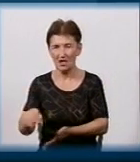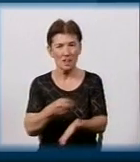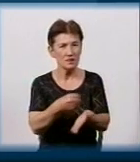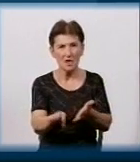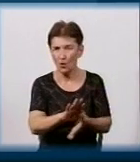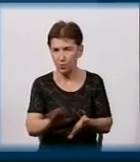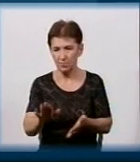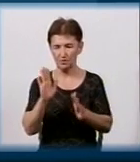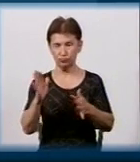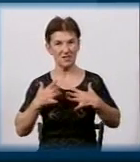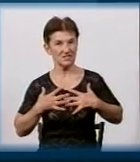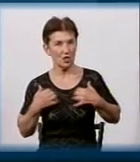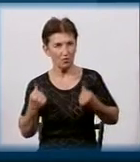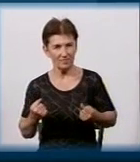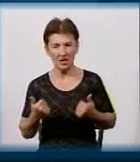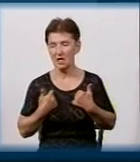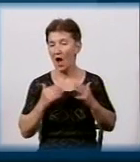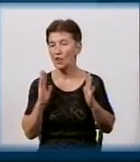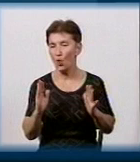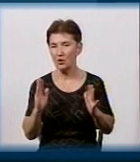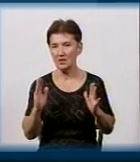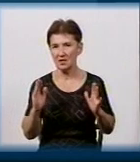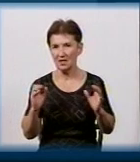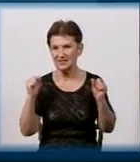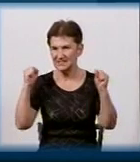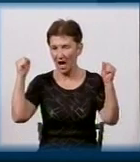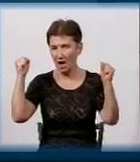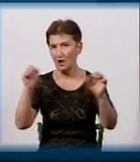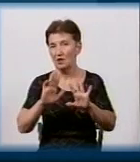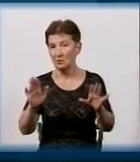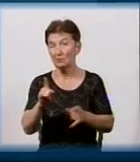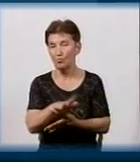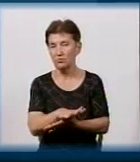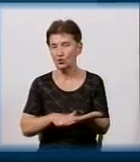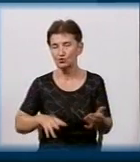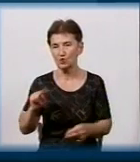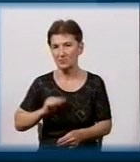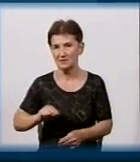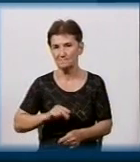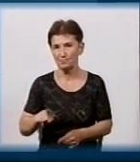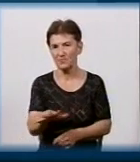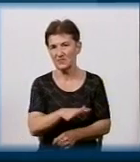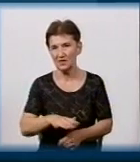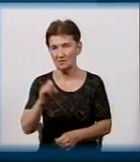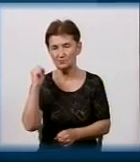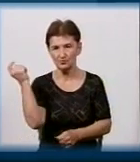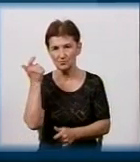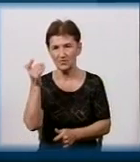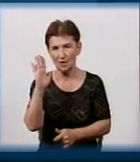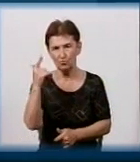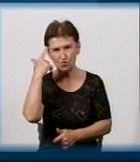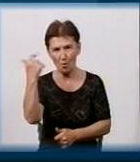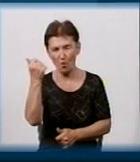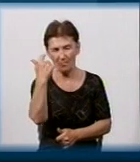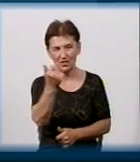буде здоровішою, я тільки за. Ми продовжуємо роботу в даному плані. Суб'єкти господарювання будуть попереджатися,